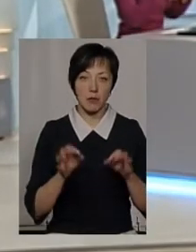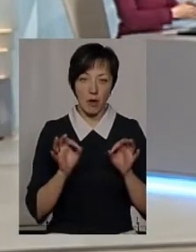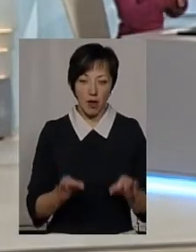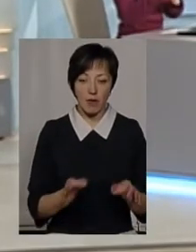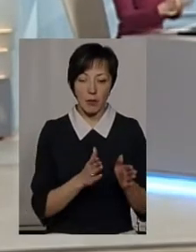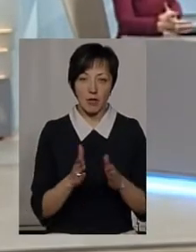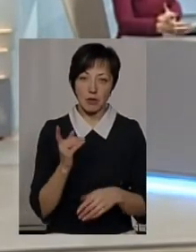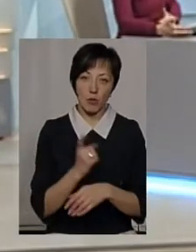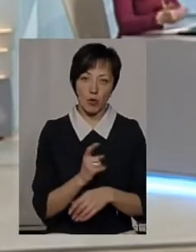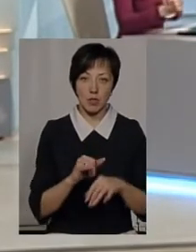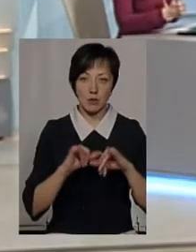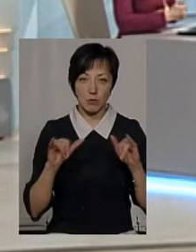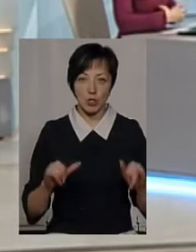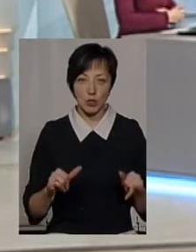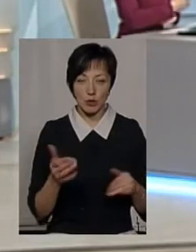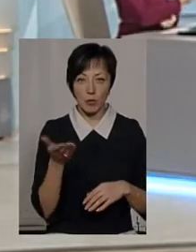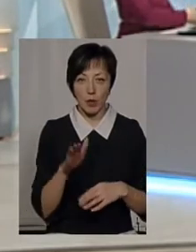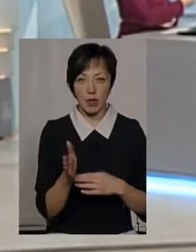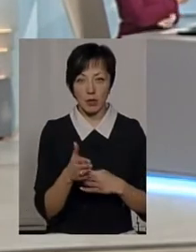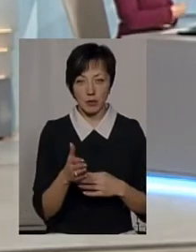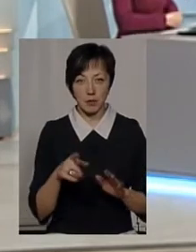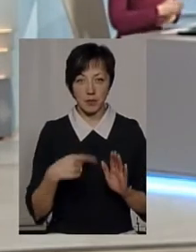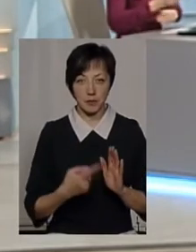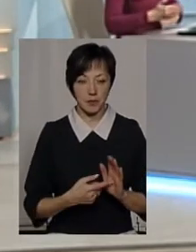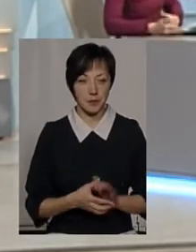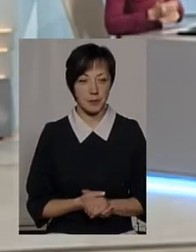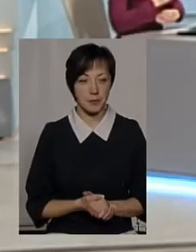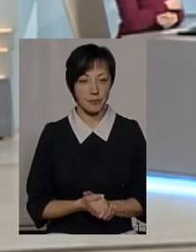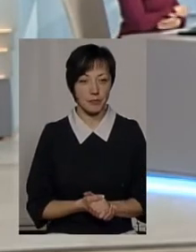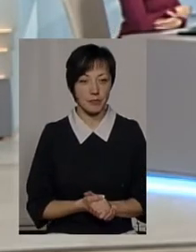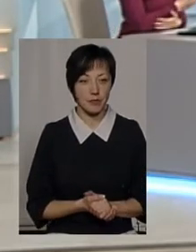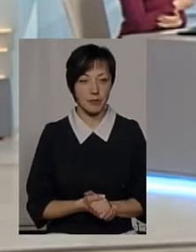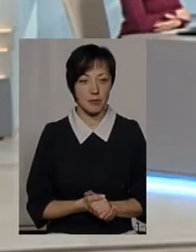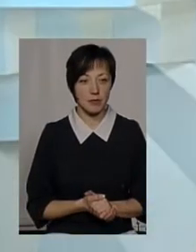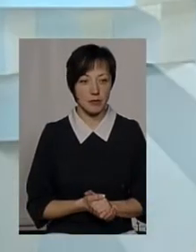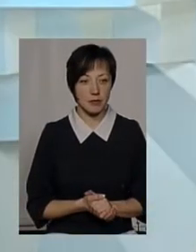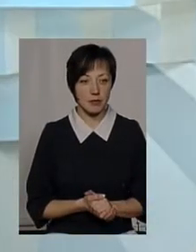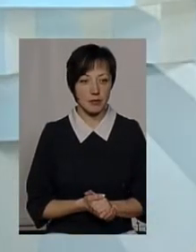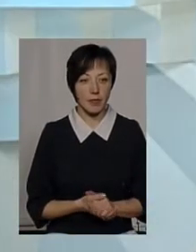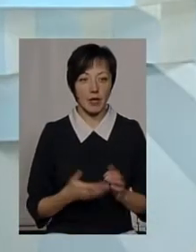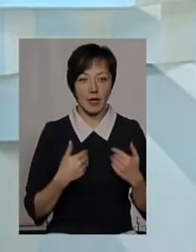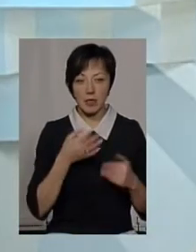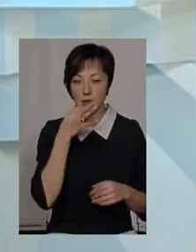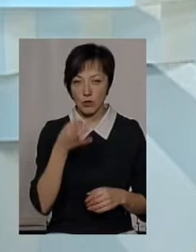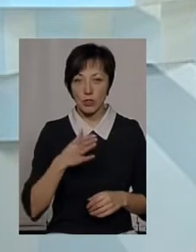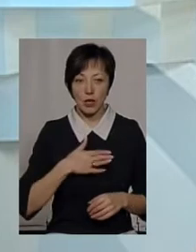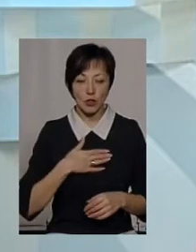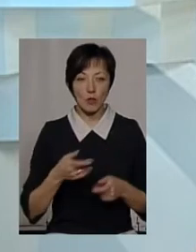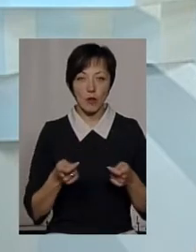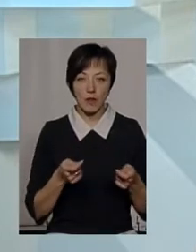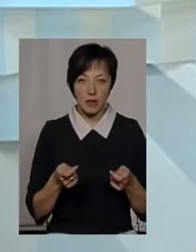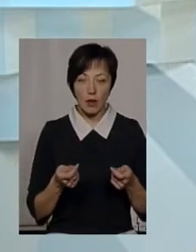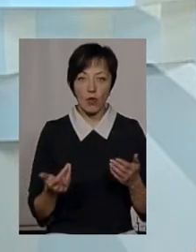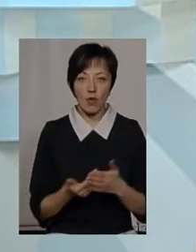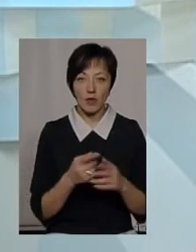механізм, от заборона і збільшується популяція, наприклад, тих самих раків? Чи більше виживаєте? Ну, я скажу так. Наше управління